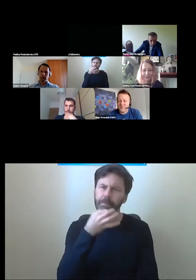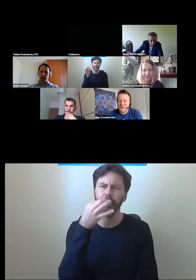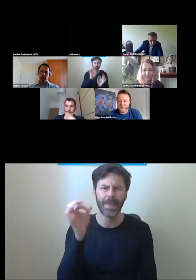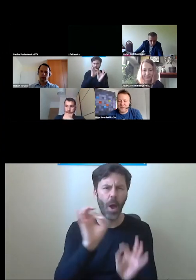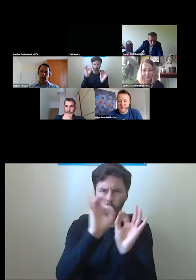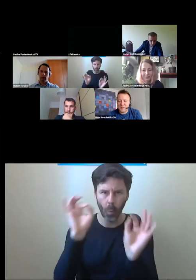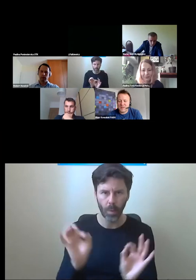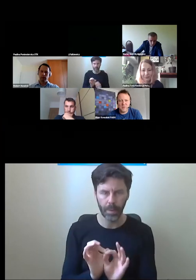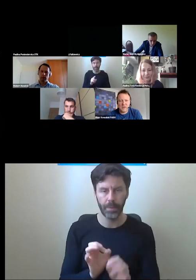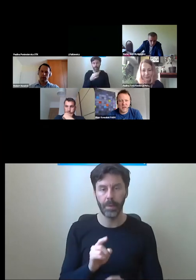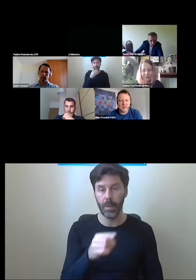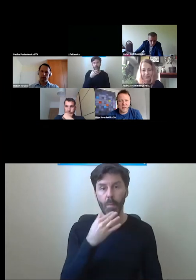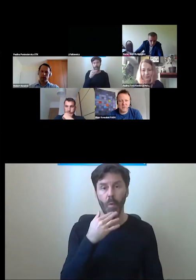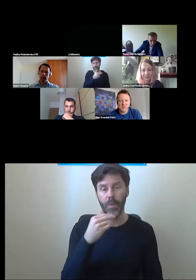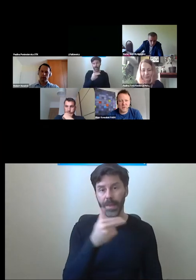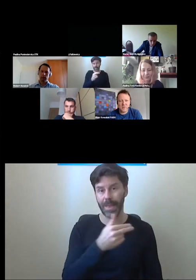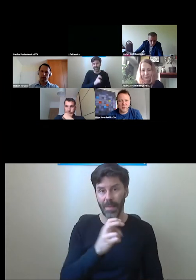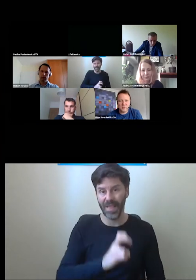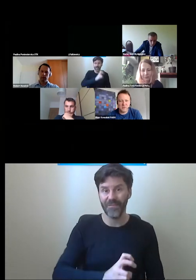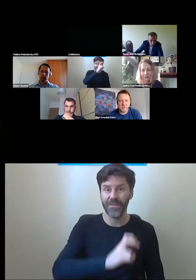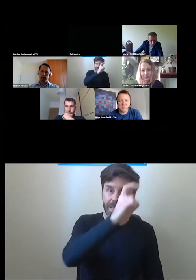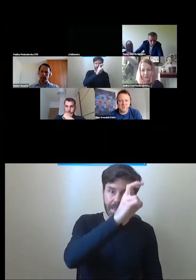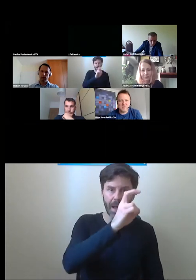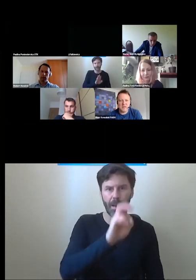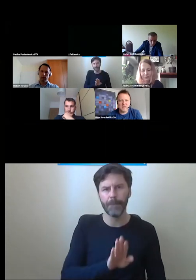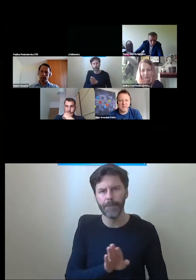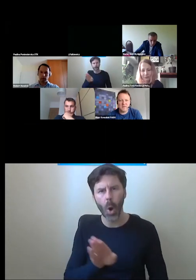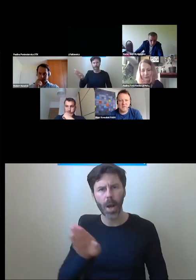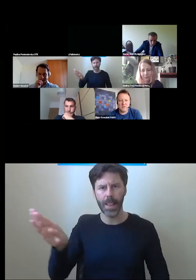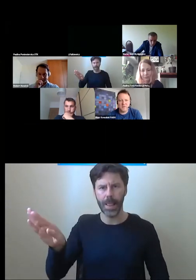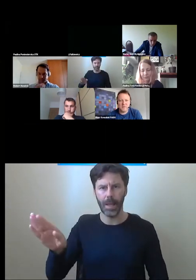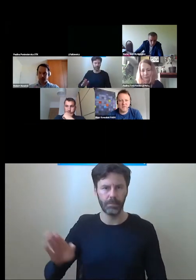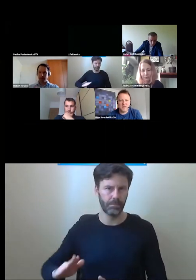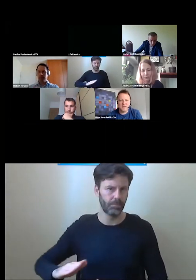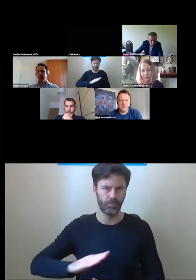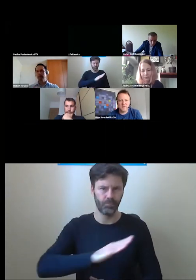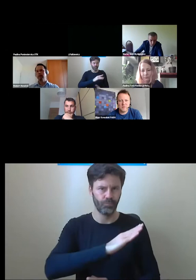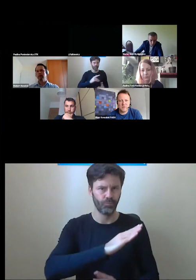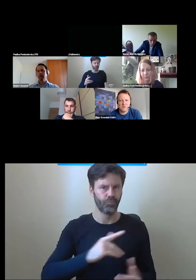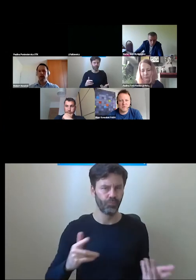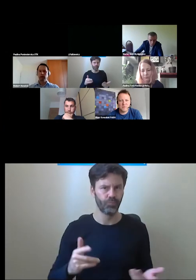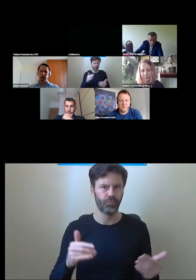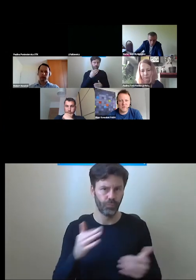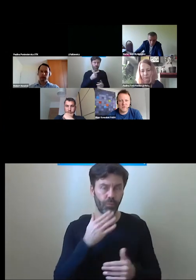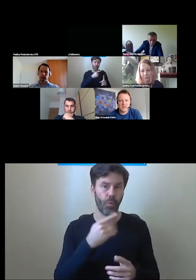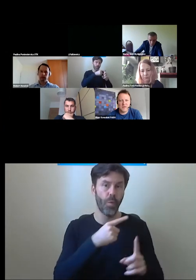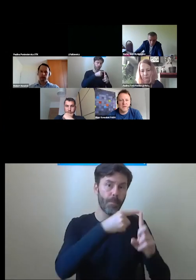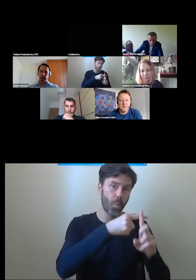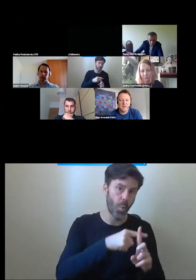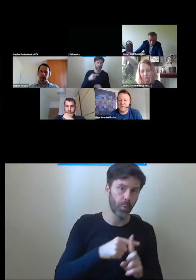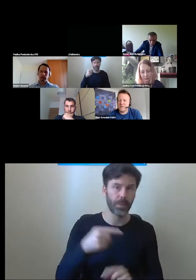Mówimy o windach, mówimy o pochylniach i to nam dosyć łatwo poszło. Znaczy jesteśmy w stanie dosyć dobrze wymienić plusy i minusy oby rozwiązań.